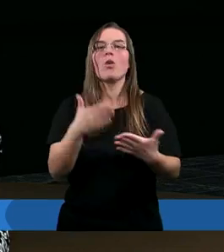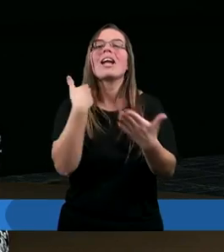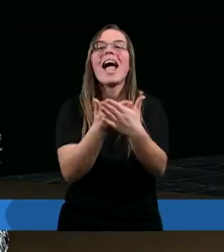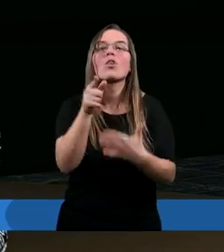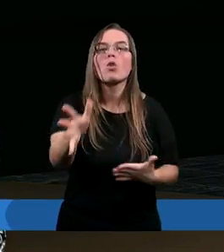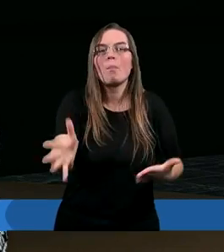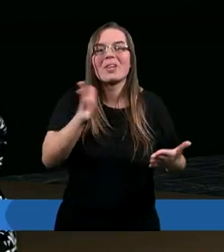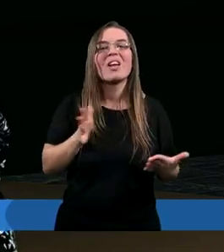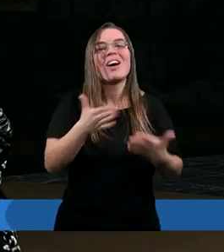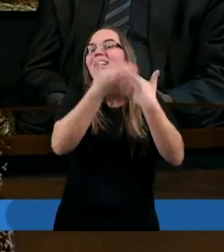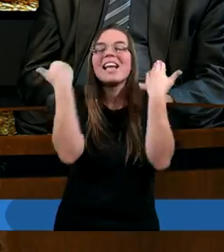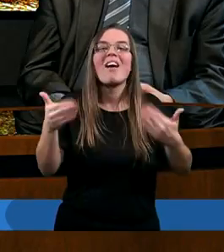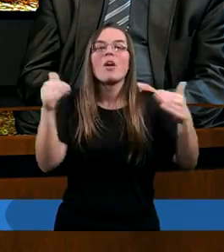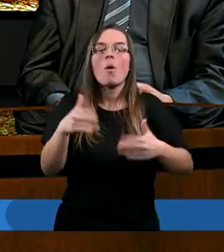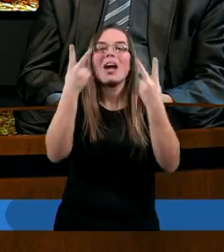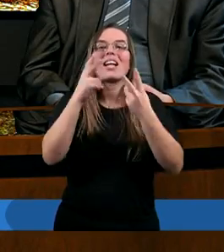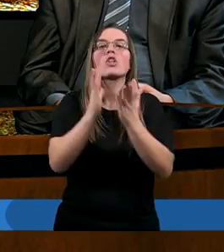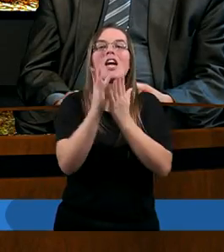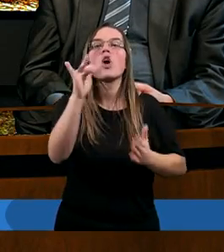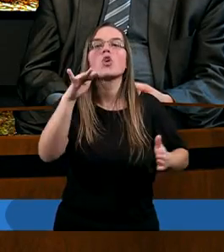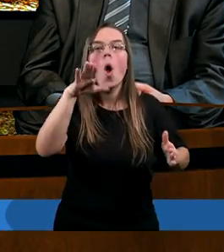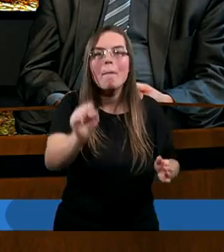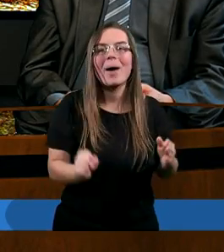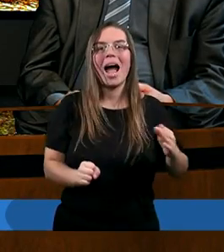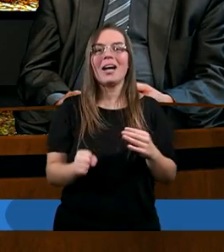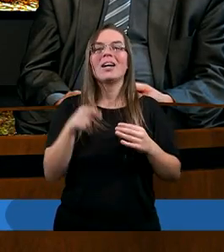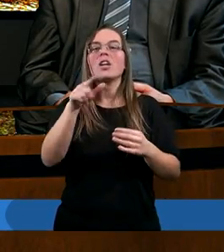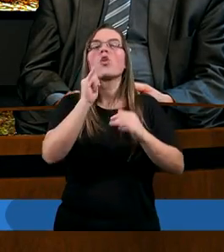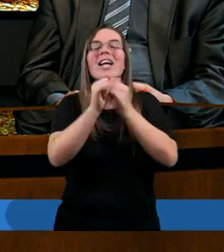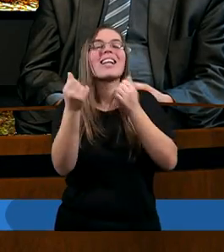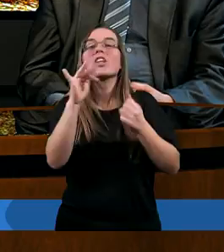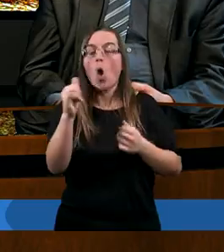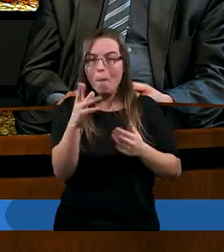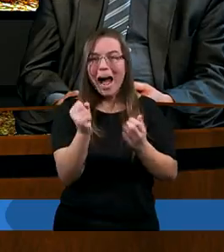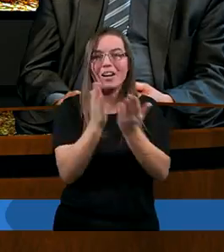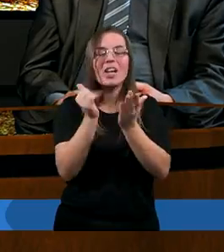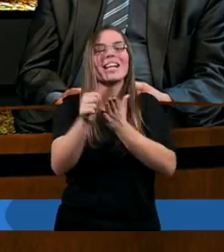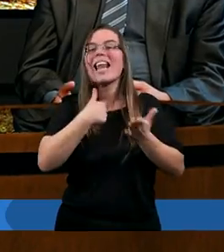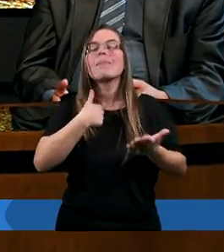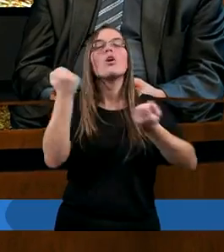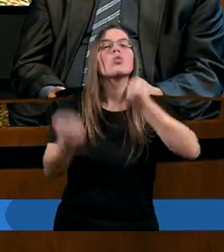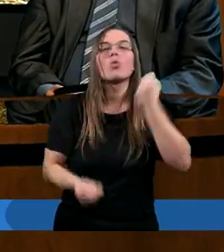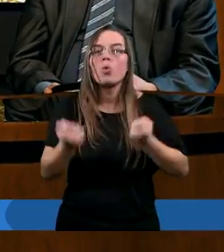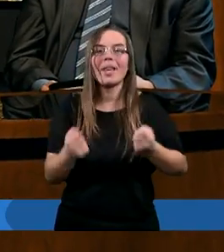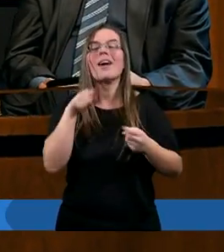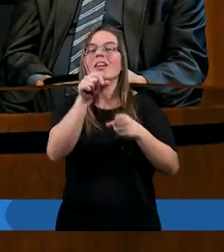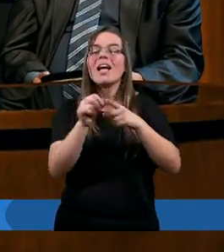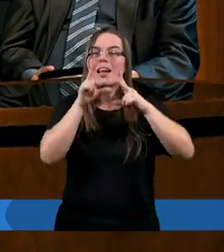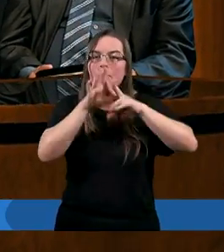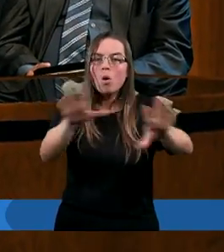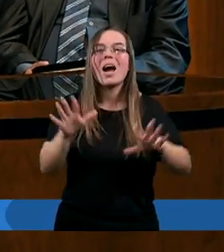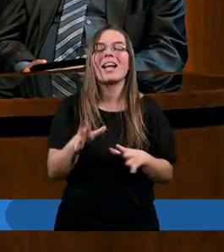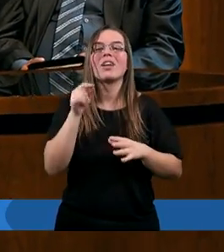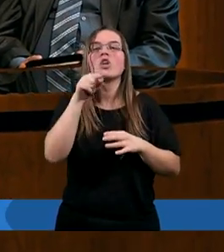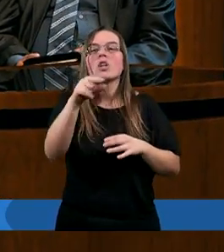dlaczego on to przeżywa. No i ja wiem, mogę czytać księgę Joba, tak a propos, to jest dosyć trudna księga dla mnie. I tam jest pokazane, że